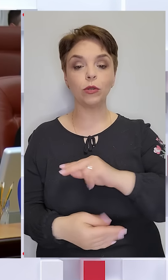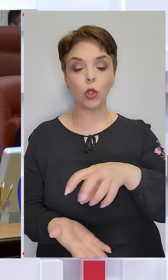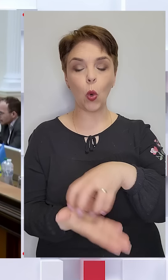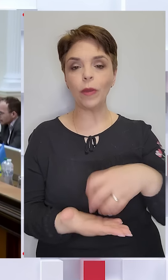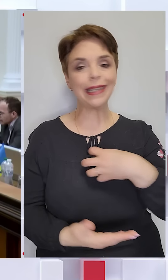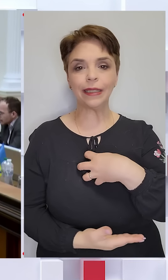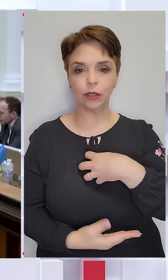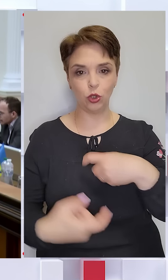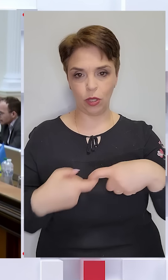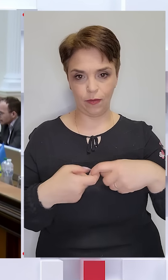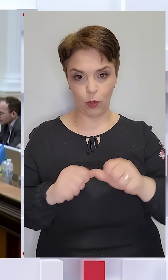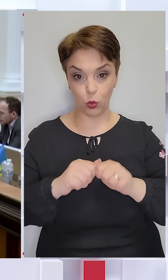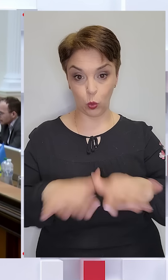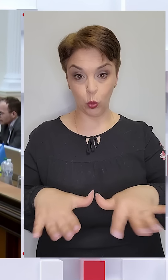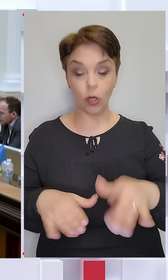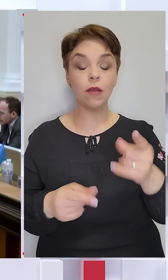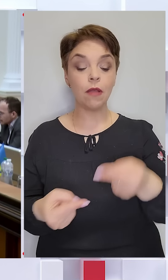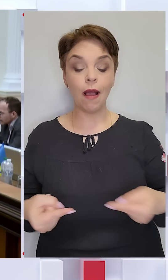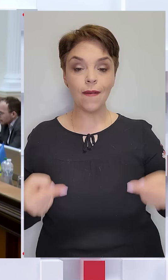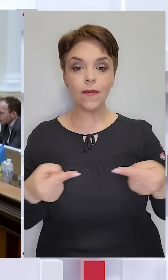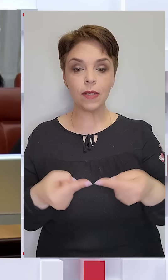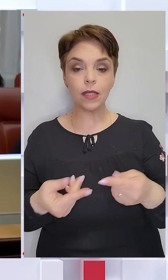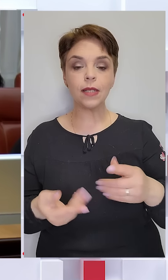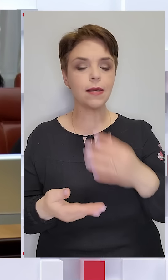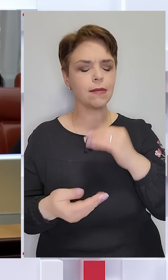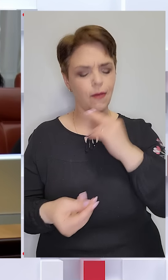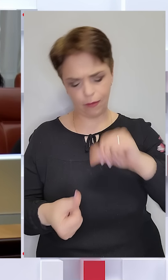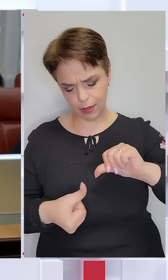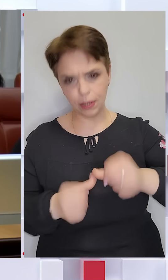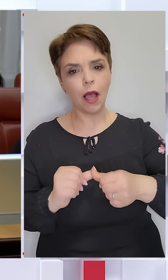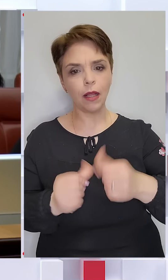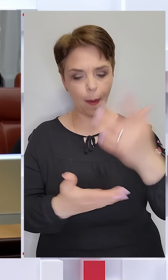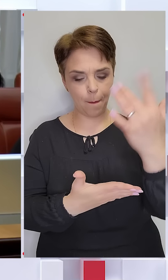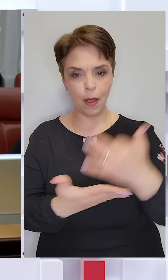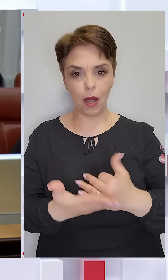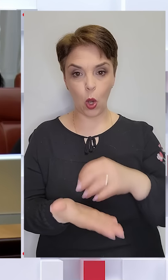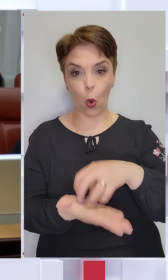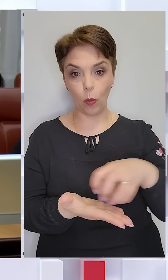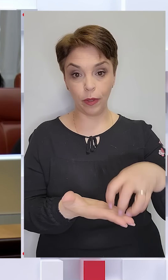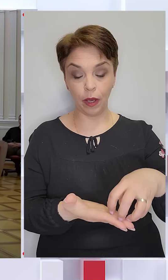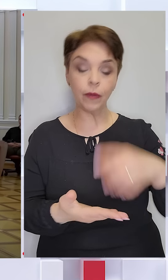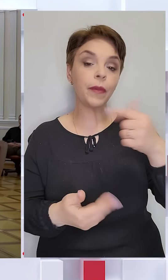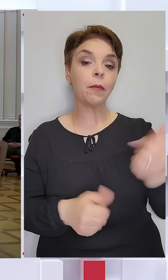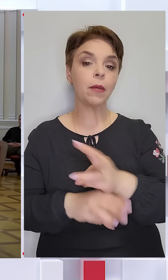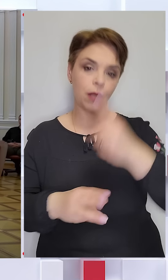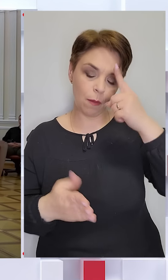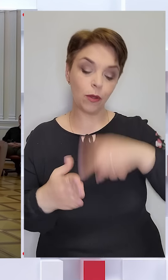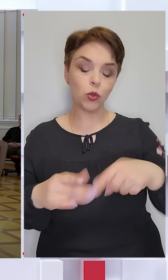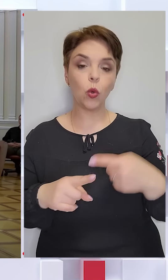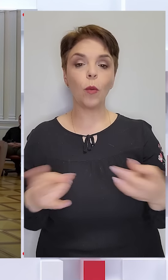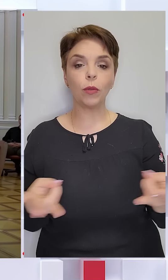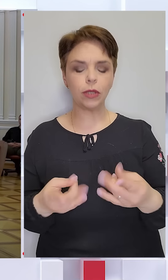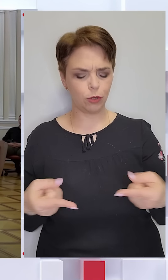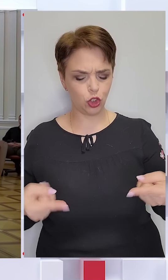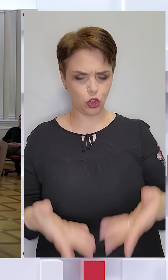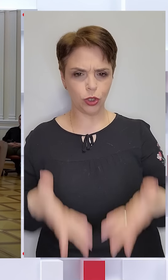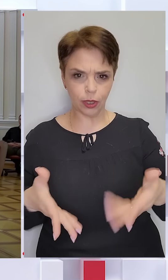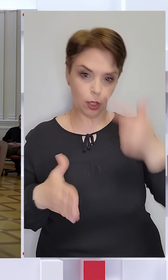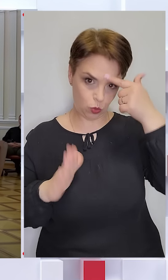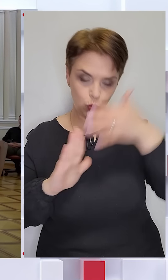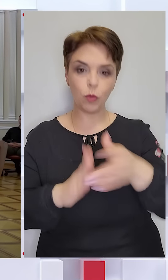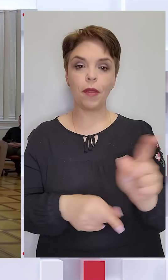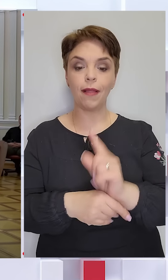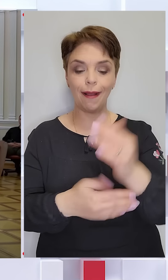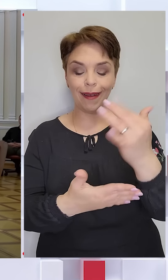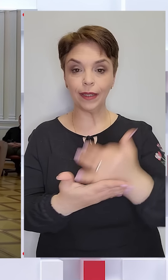критичної інфраструктури, та визначити сталий перелік цих об'єктів. Прем'єр певен, для цього потрібні чіткі та зрозумілі